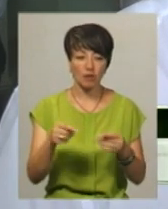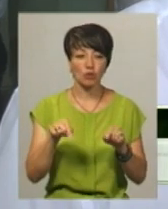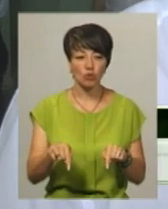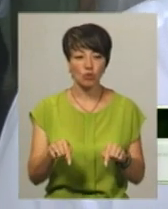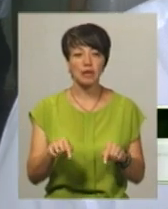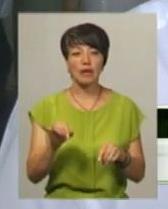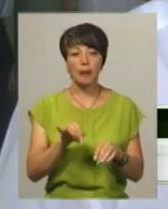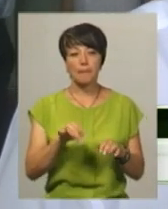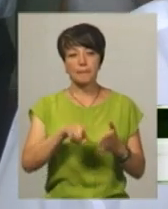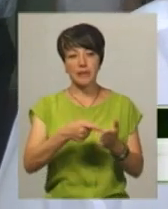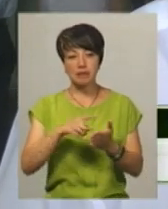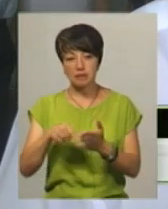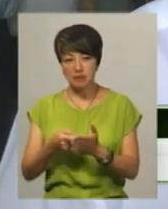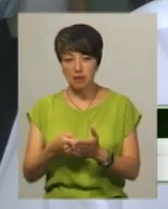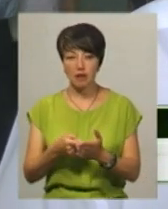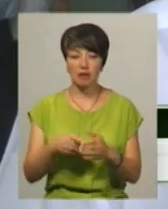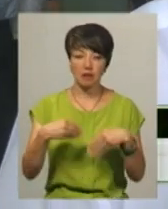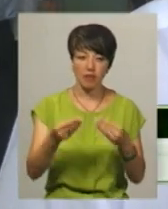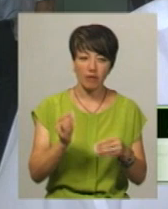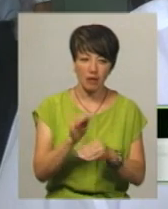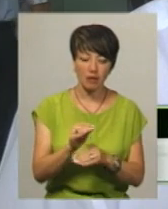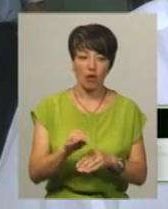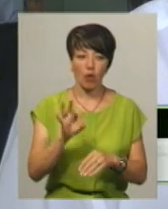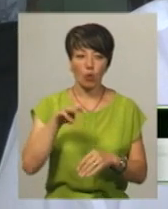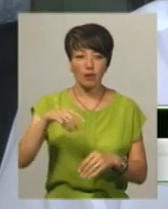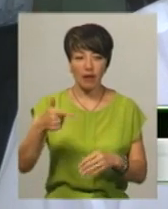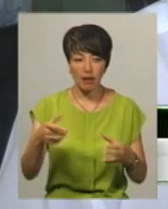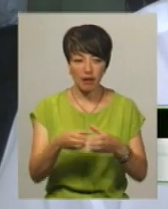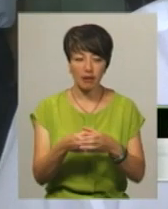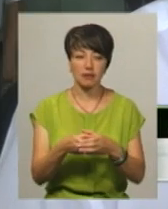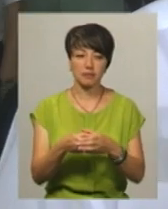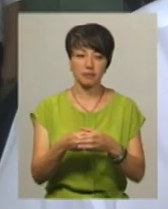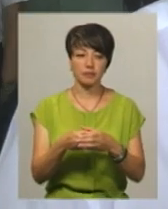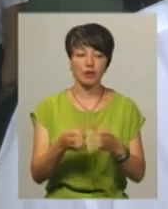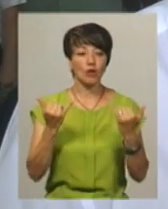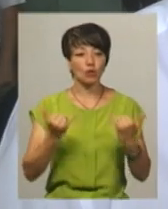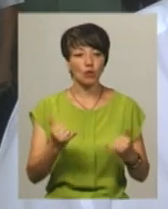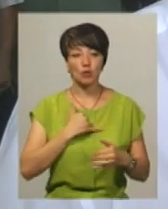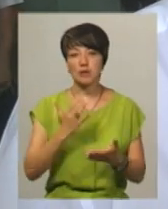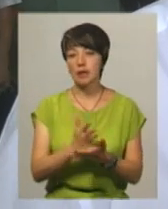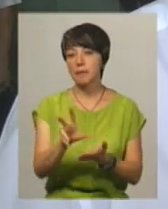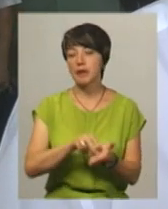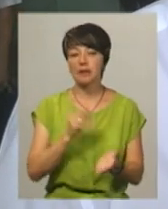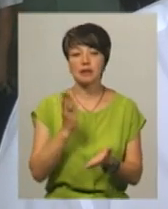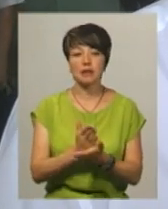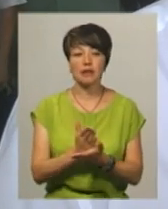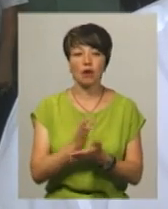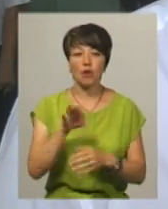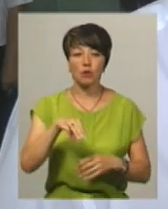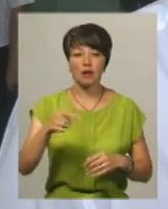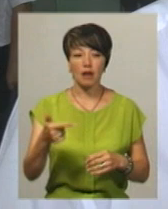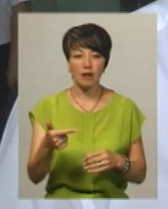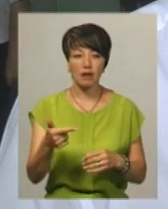тут і міста дозацію давали, і об'єднані територіальні громади. Сьогодні в нас є приклад, в нас є об'єднані